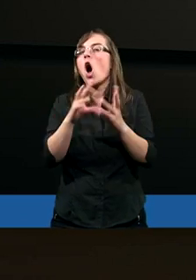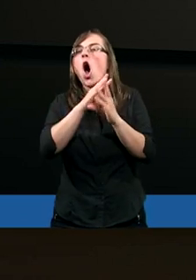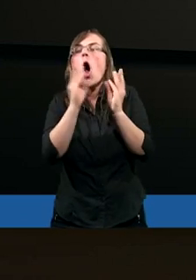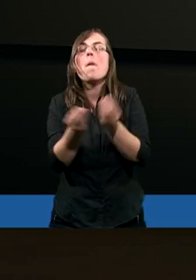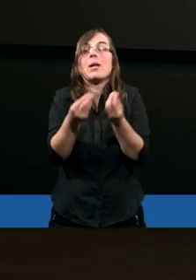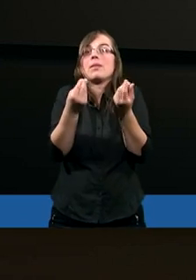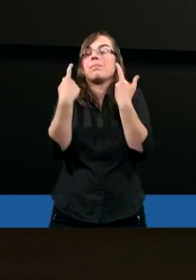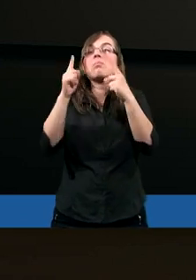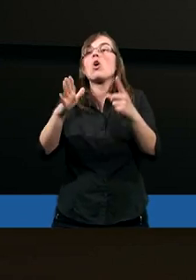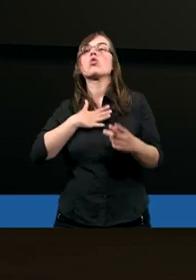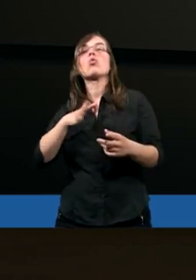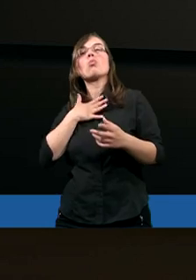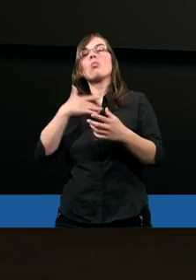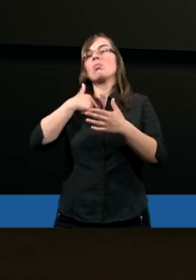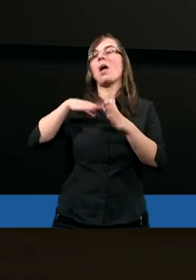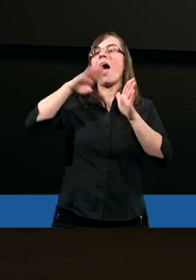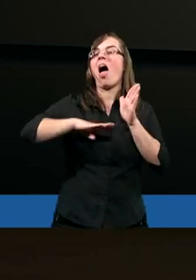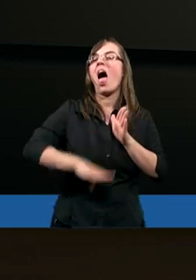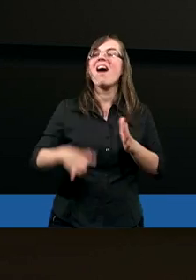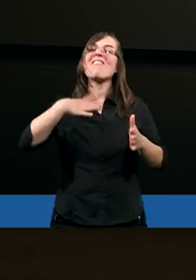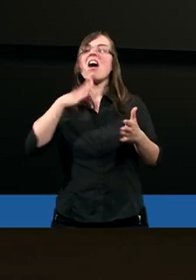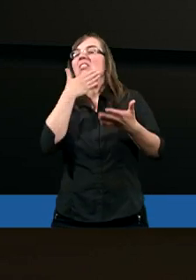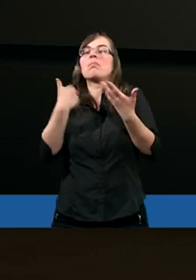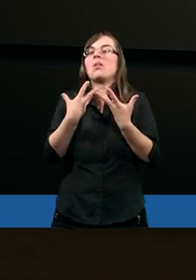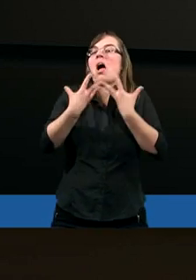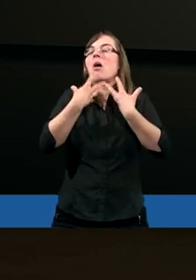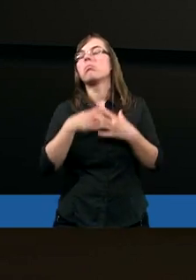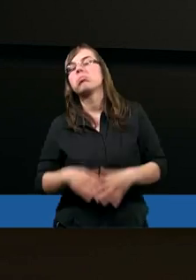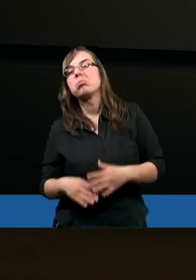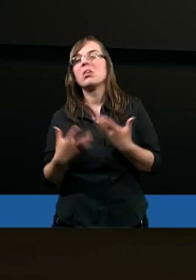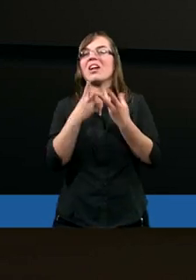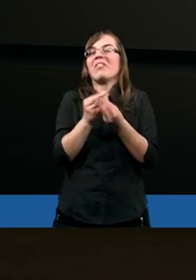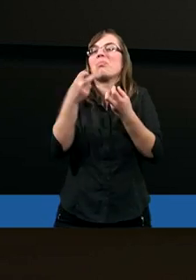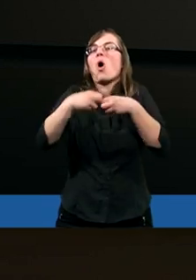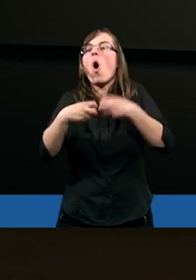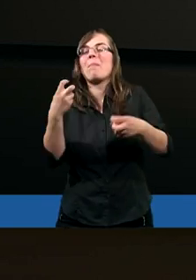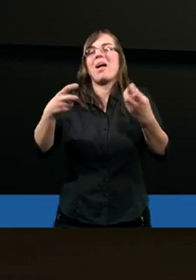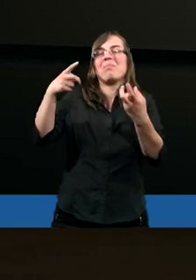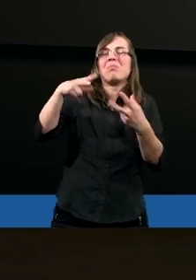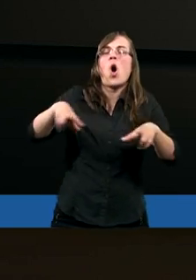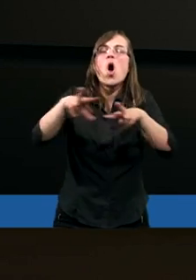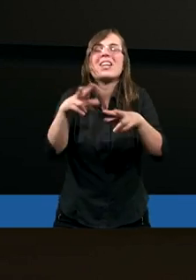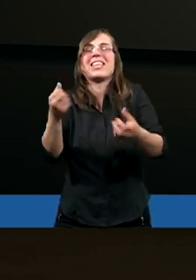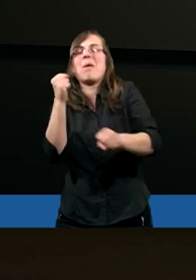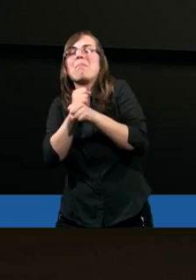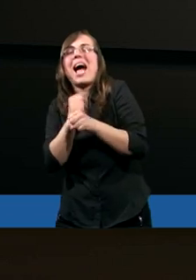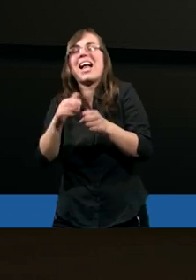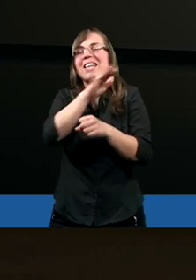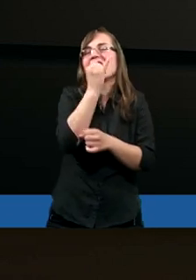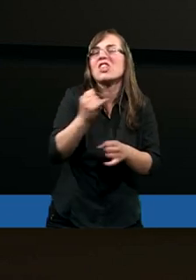postrzegania własnej wartości, obniżania swojej wartości, problemy z pracą, z rodziną, z dziećmi,